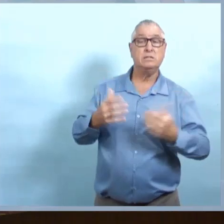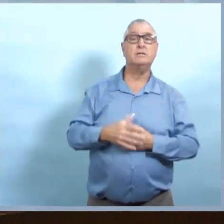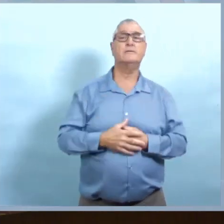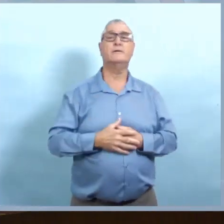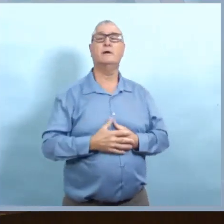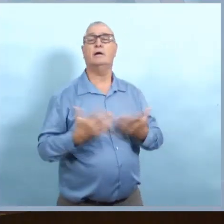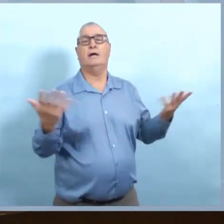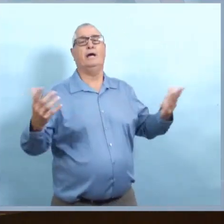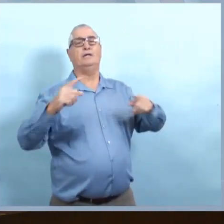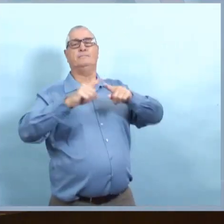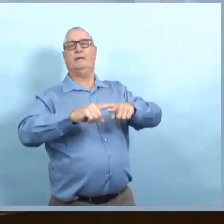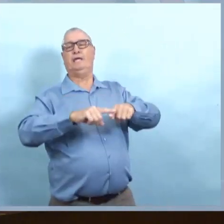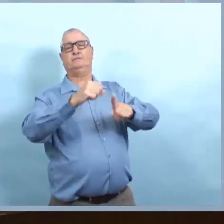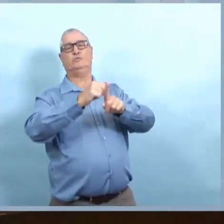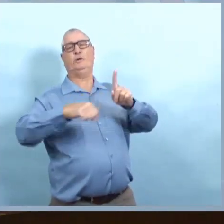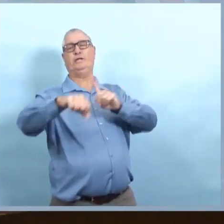pas eu?